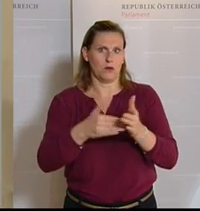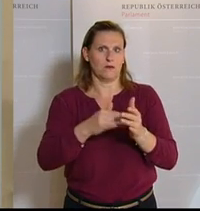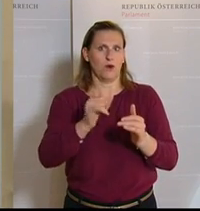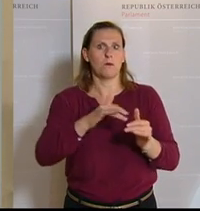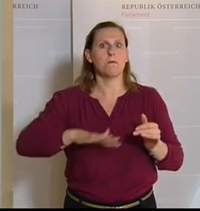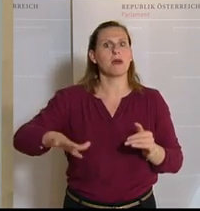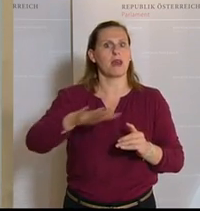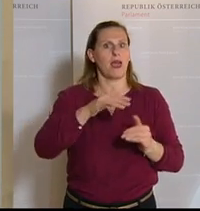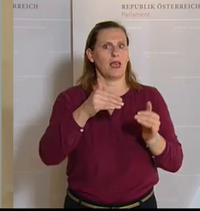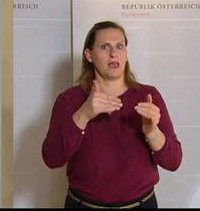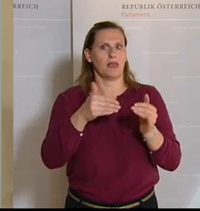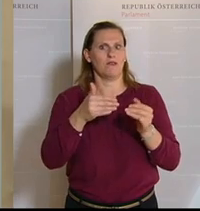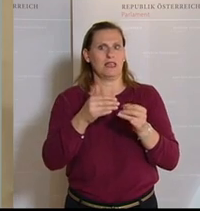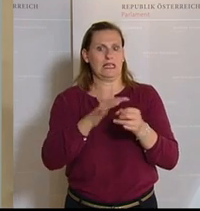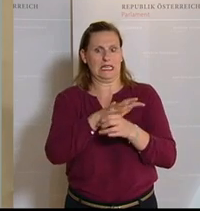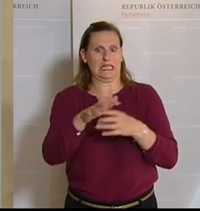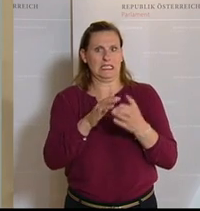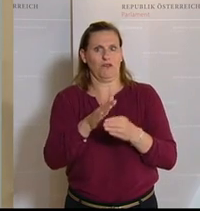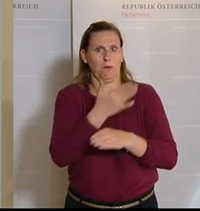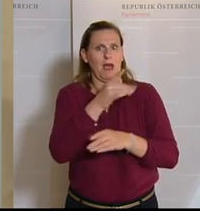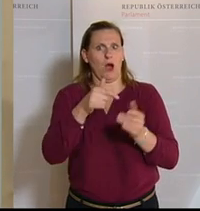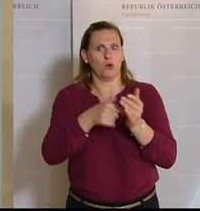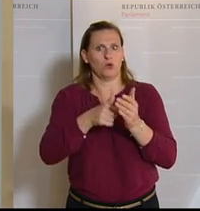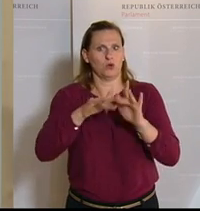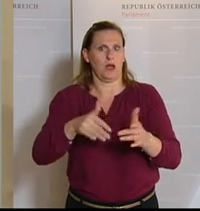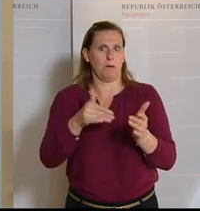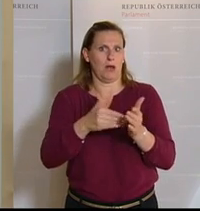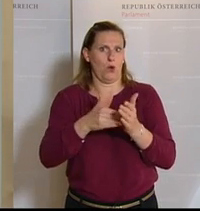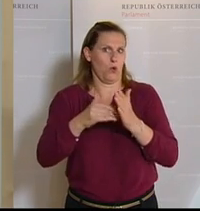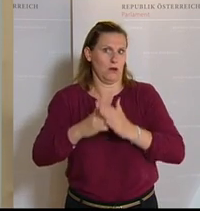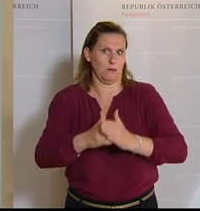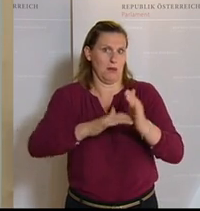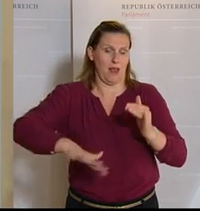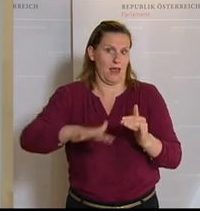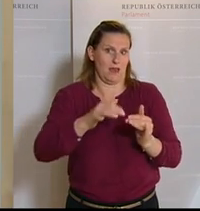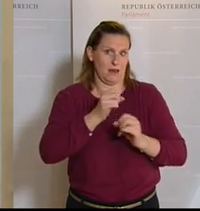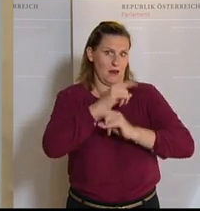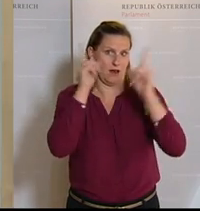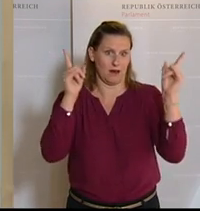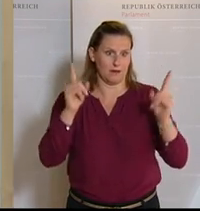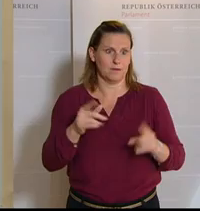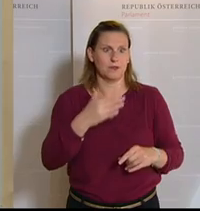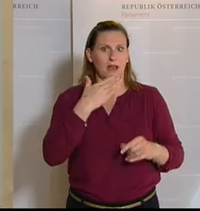weil diesen Sektor werden wir natürlich auch nach der Bewältigung der Krise mit vollem Engagement wieder brauchen. Danke für die Aufmerksamkeit.